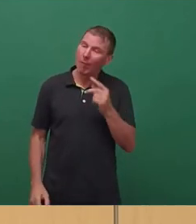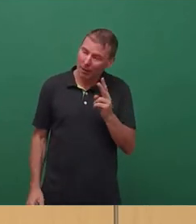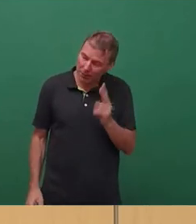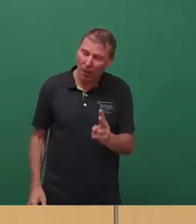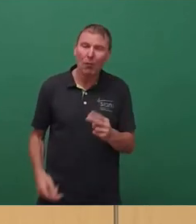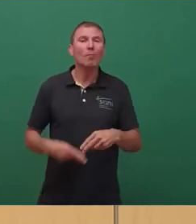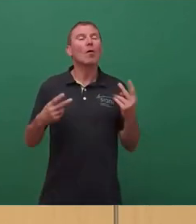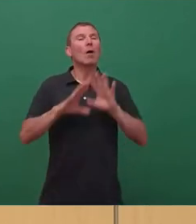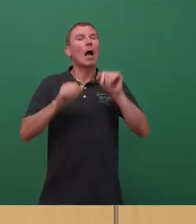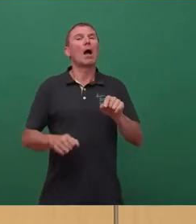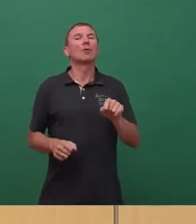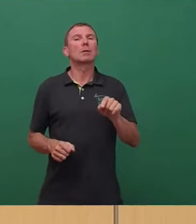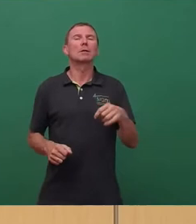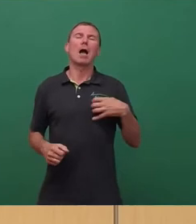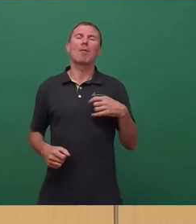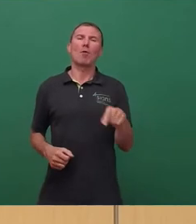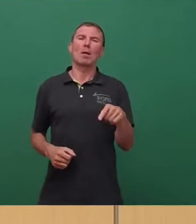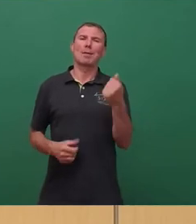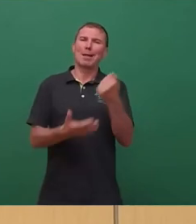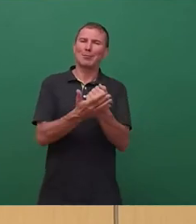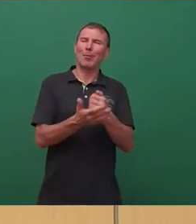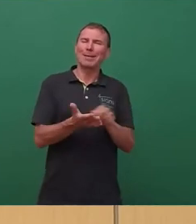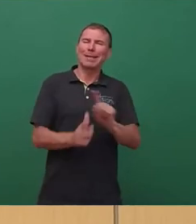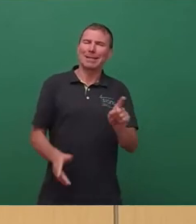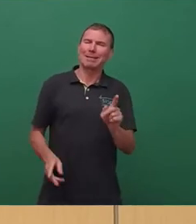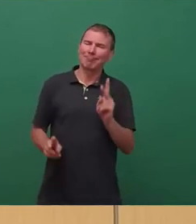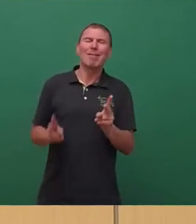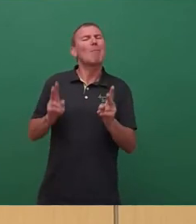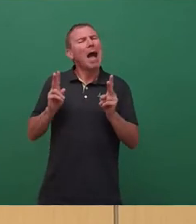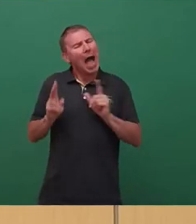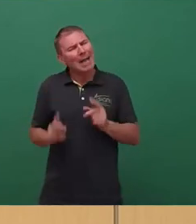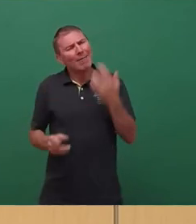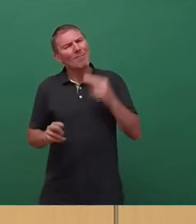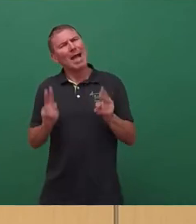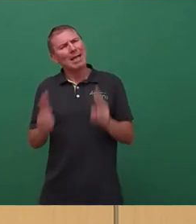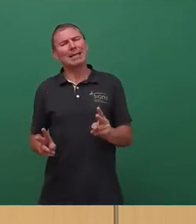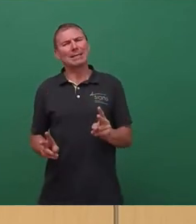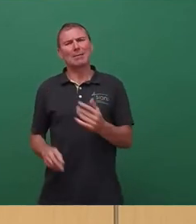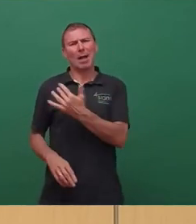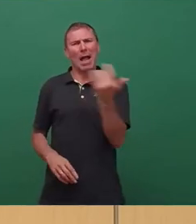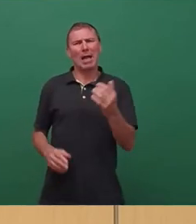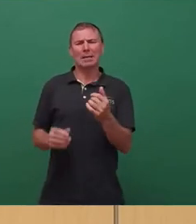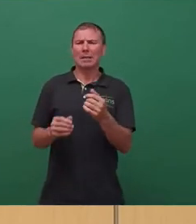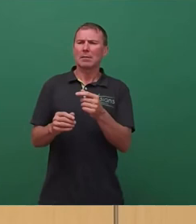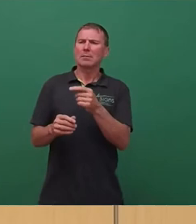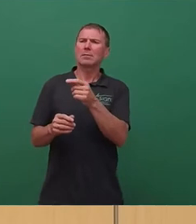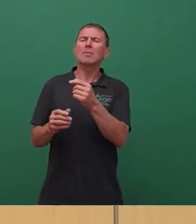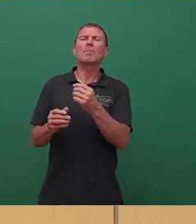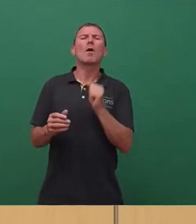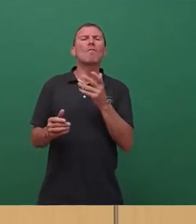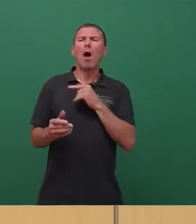Haushalt dies problematisch ist. Richtigerweise müsste man jedoch bei einigen Vorhaben ein Sperrvermerk notieren,